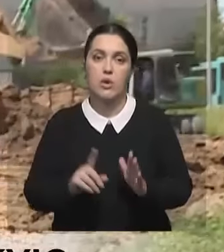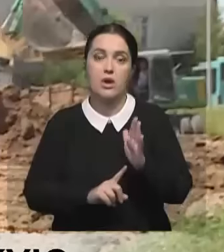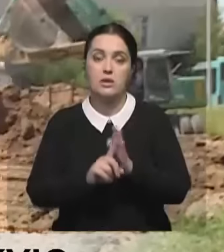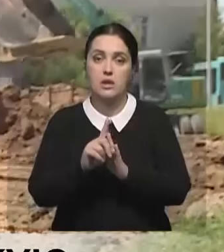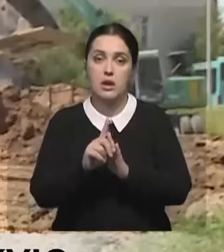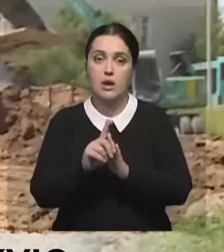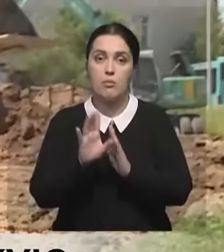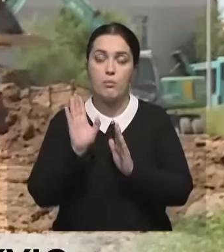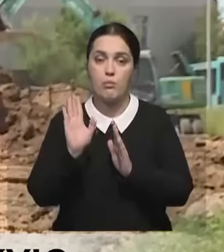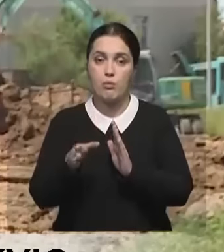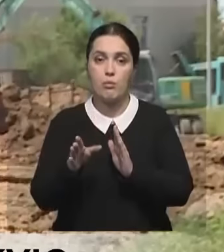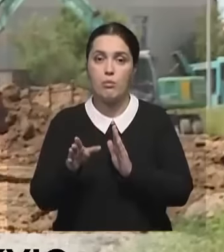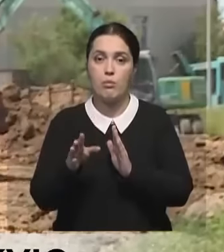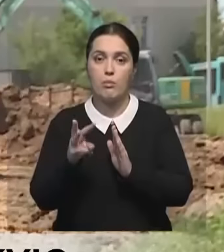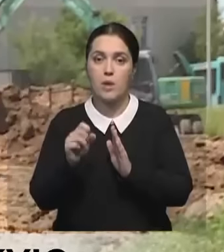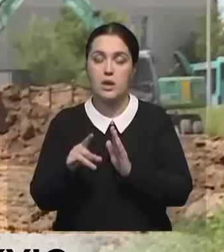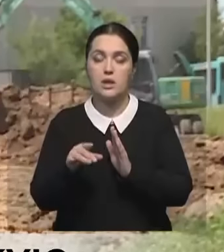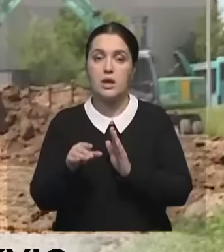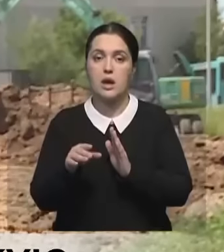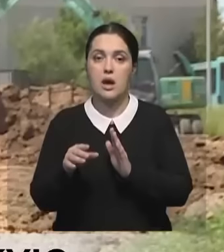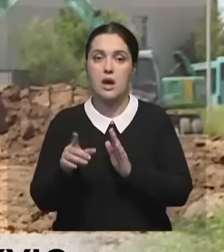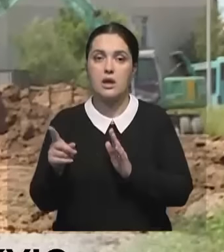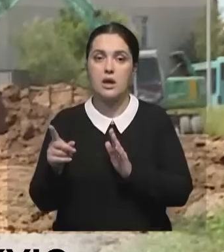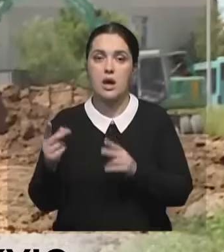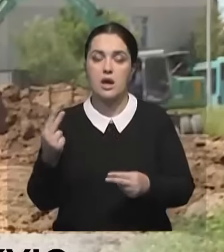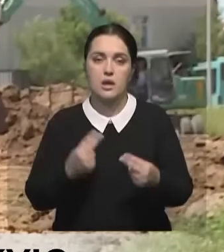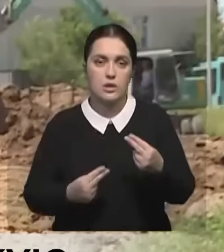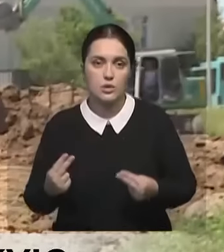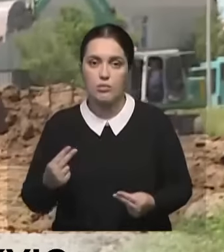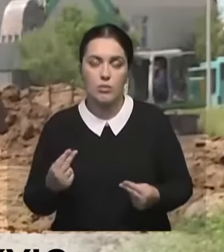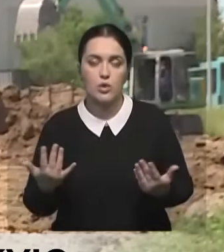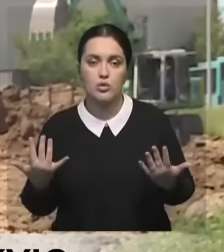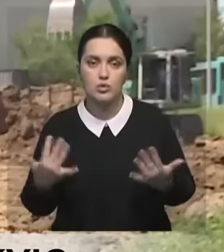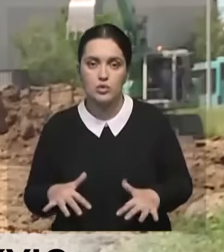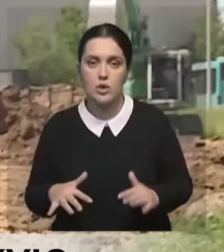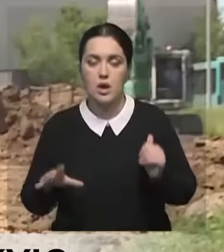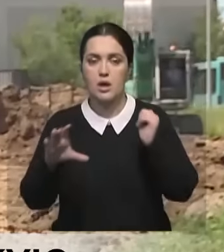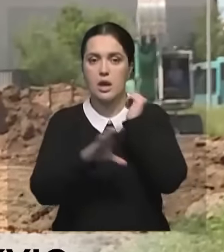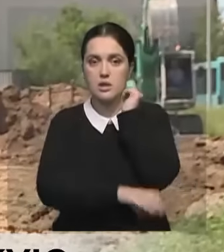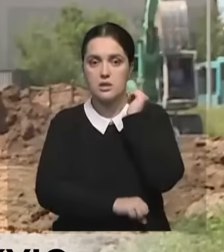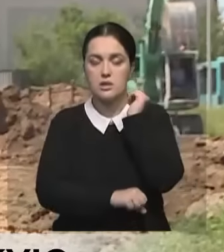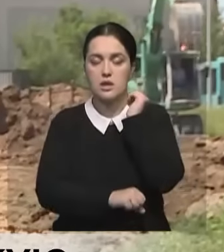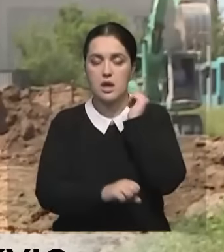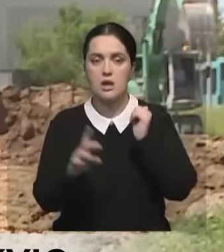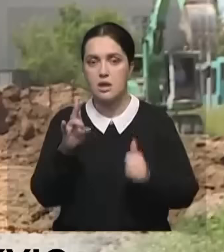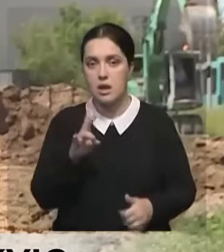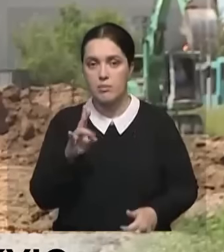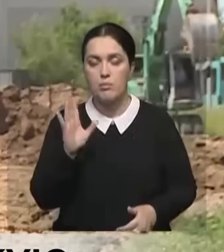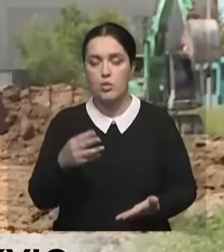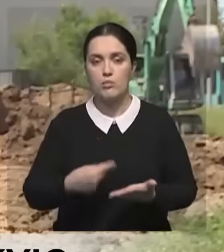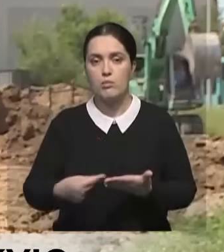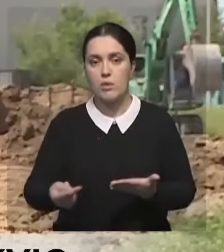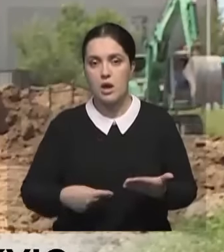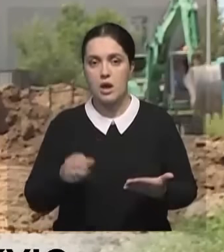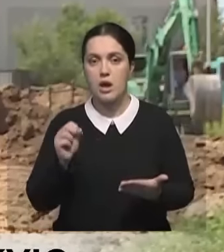отопительного сезона, заполняем сети, прессуем их. И уже в конце года, к ноябрю, будем подписывать